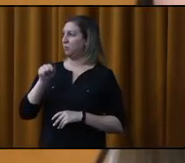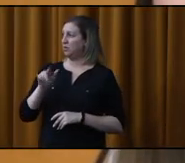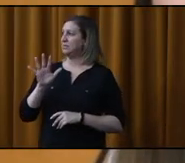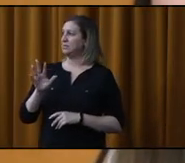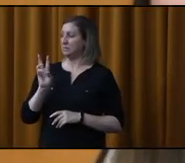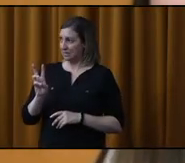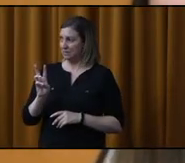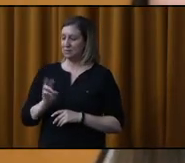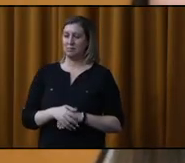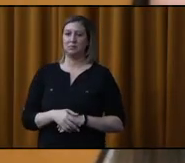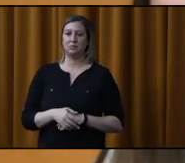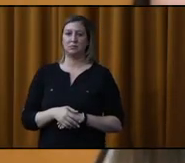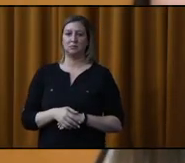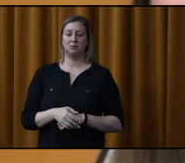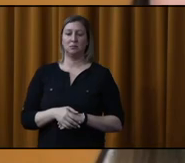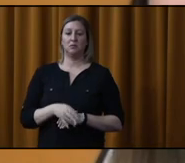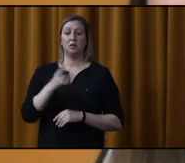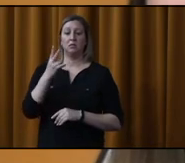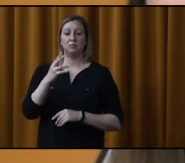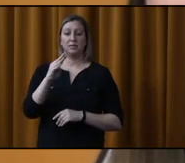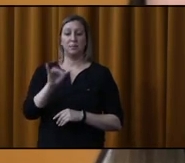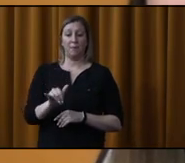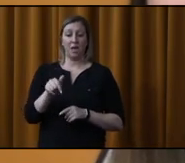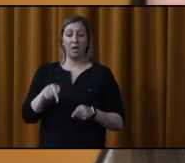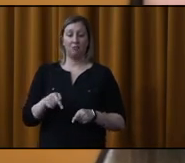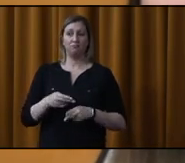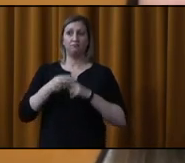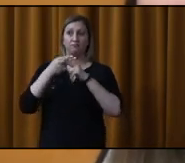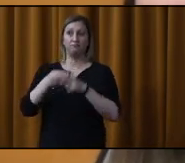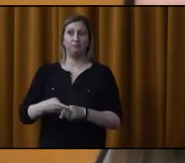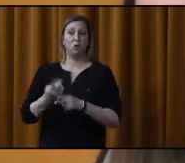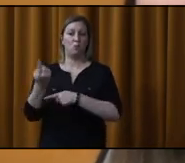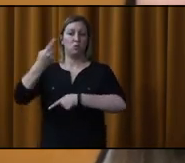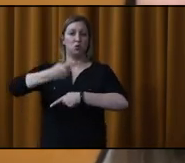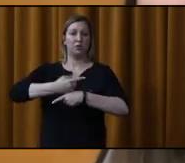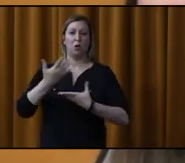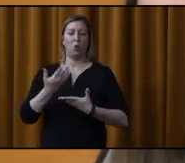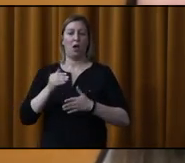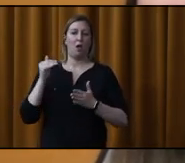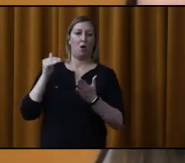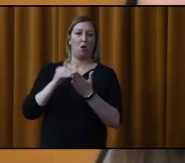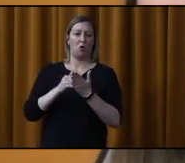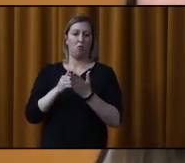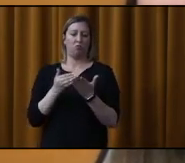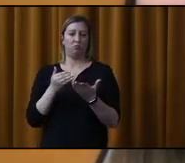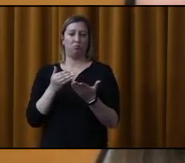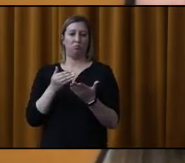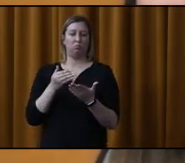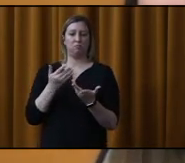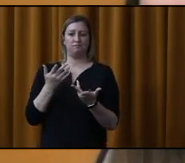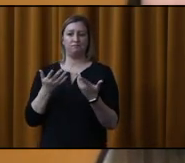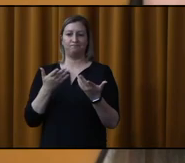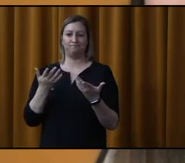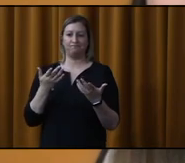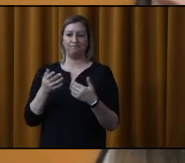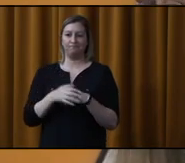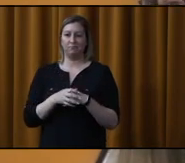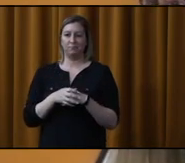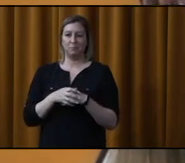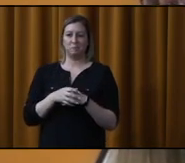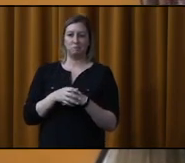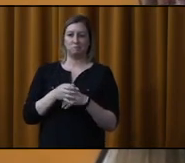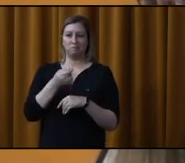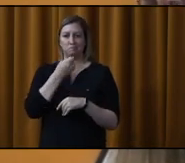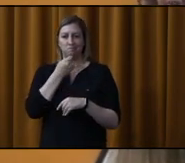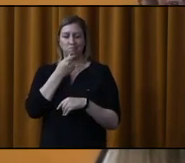résolu de proclamer le 17 mai comme journée internationale contre l'homophobie et la transphobie et de souligner cette journée en tant